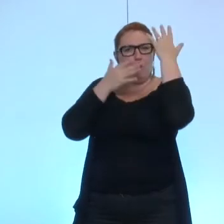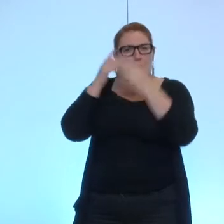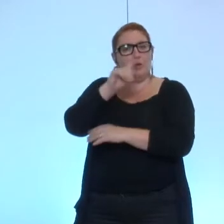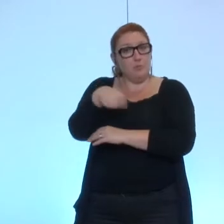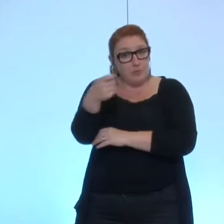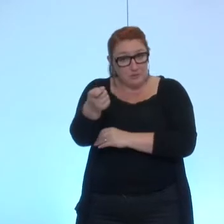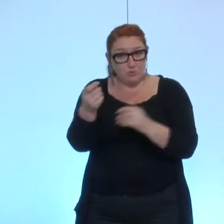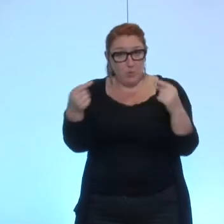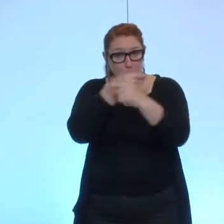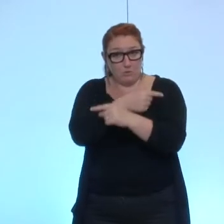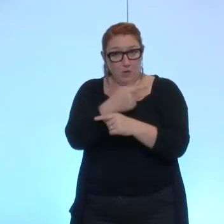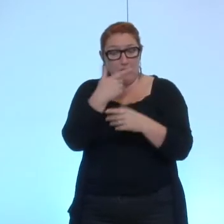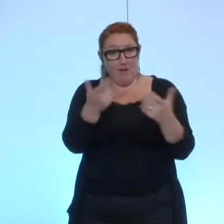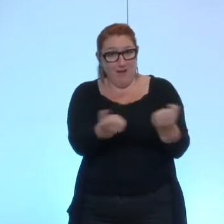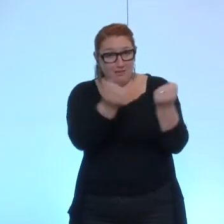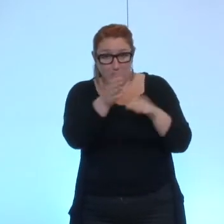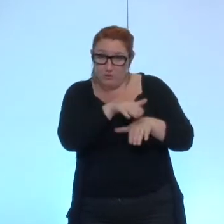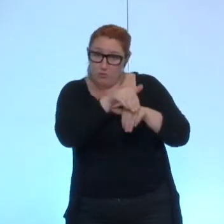de poursuivre l'activité de l'EHPAD